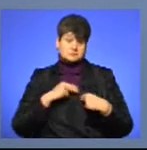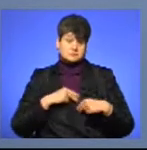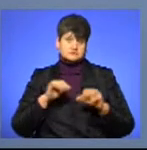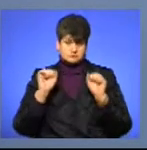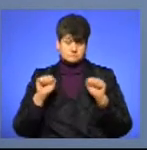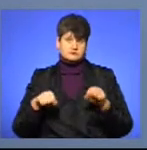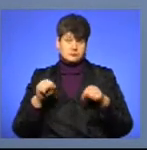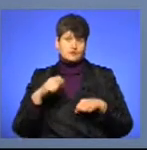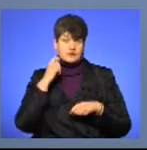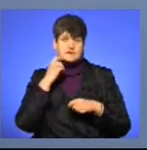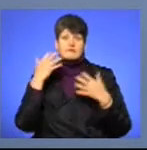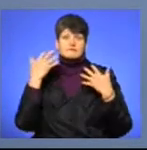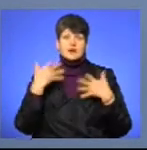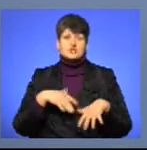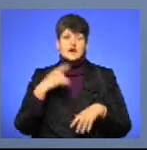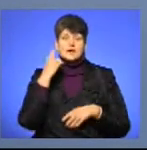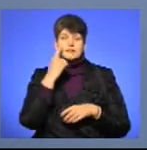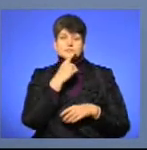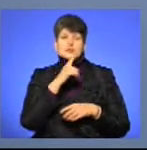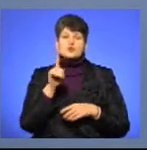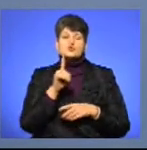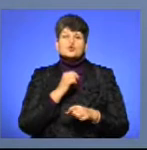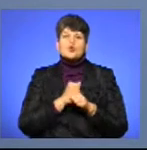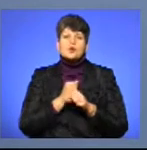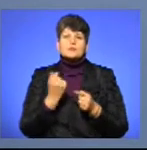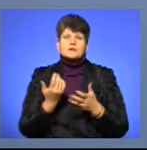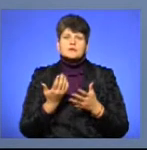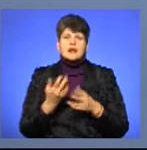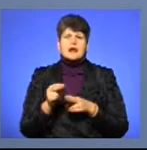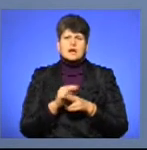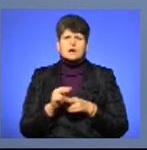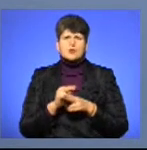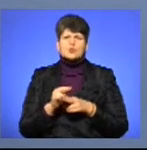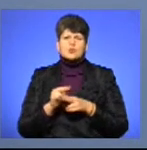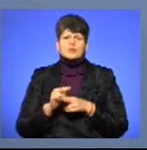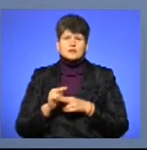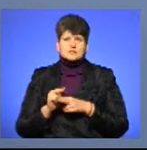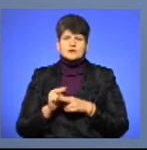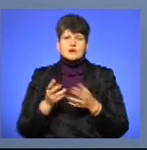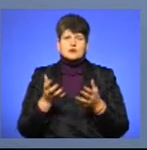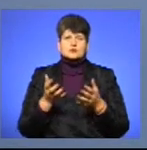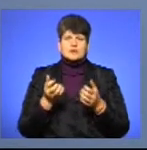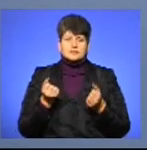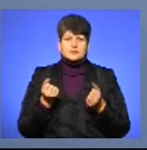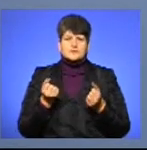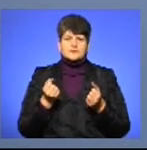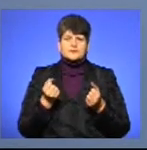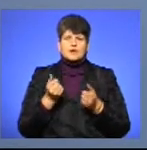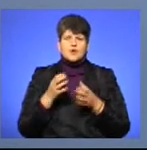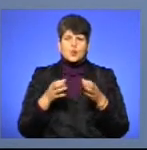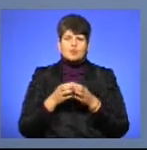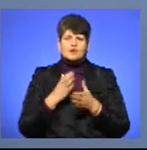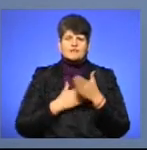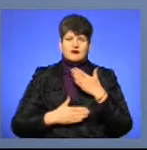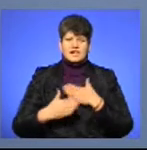віті втрачає зір. Що вона перш за все робить? Ну, проявлікується, отримала групу